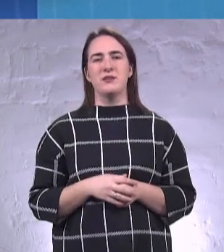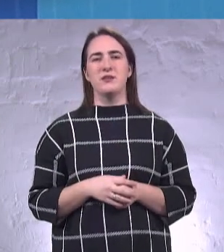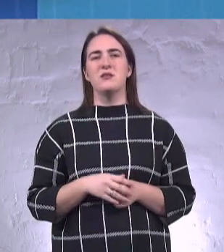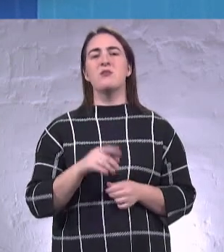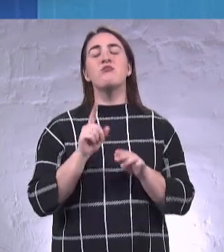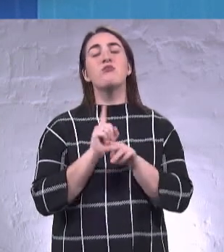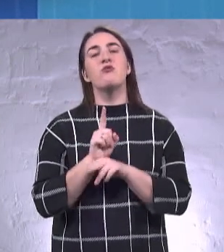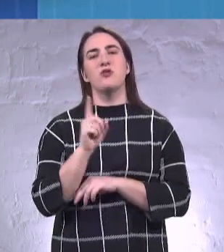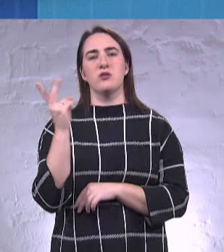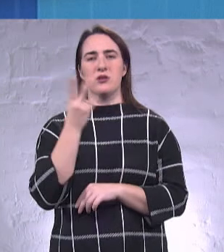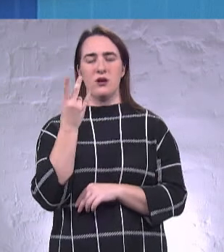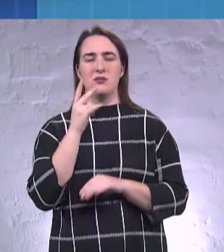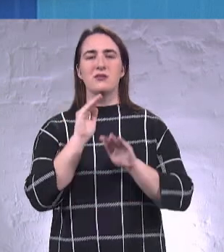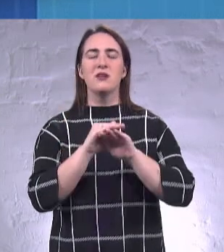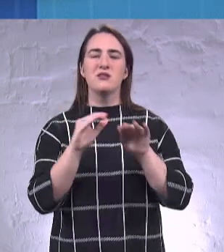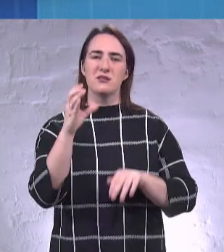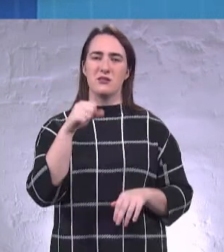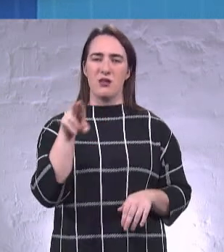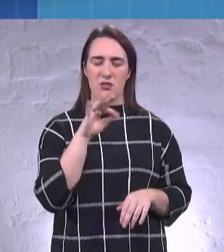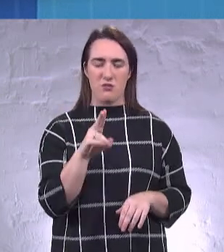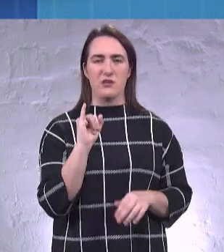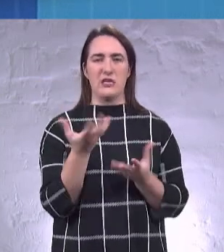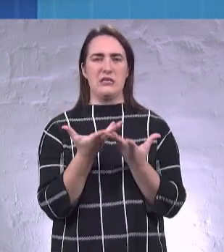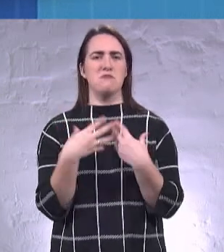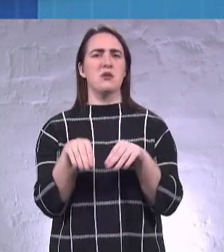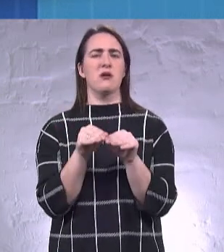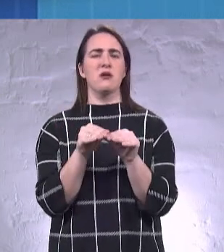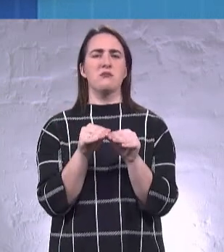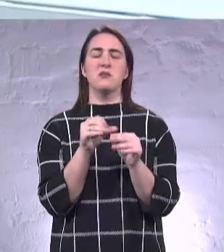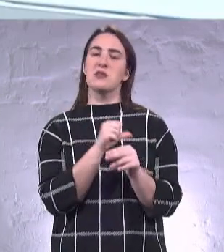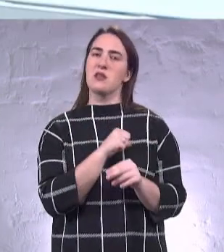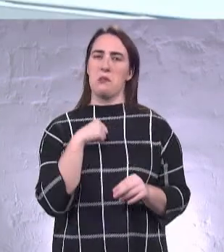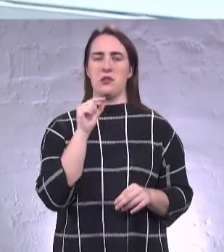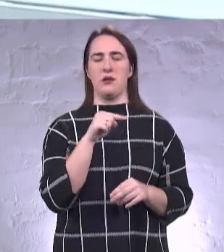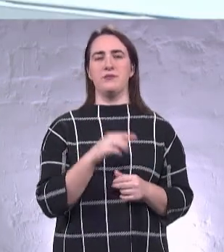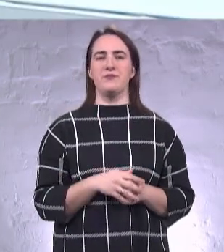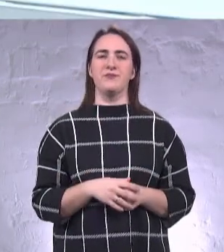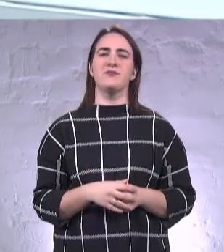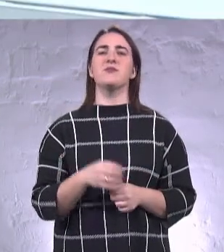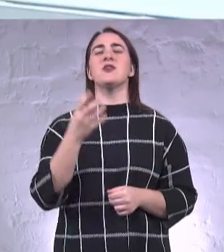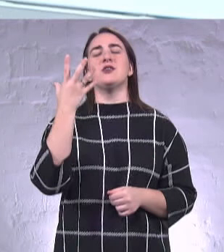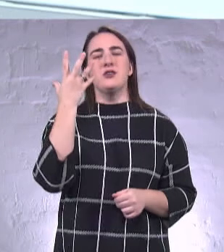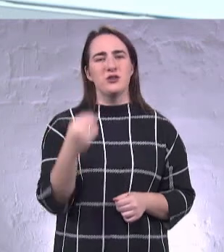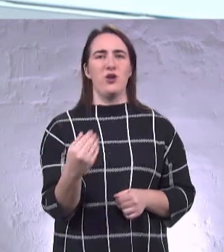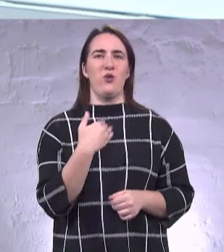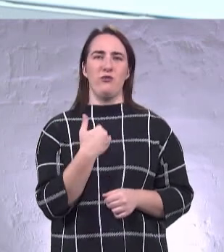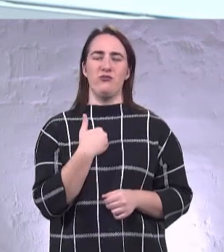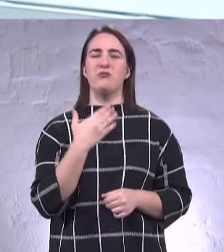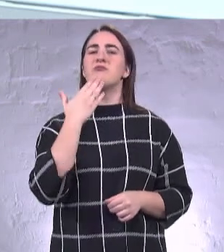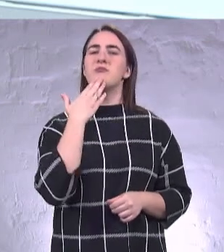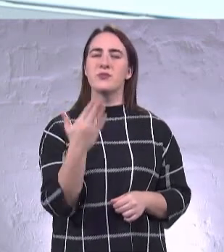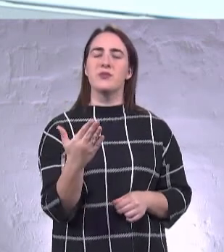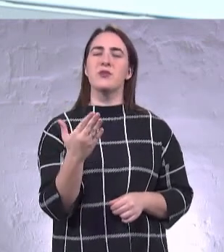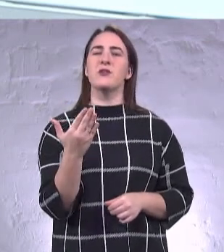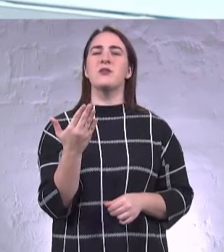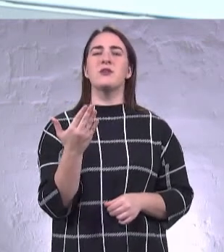садку і сім'ї. Саме там. Ну, і ще хочу вас спитати. Бути,